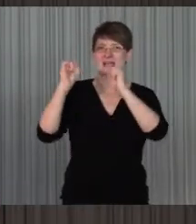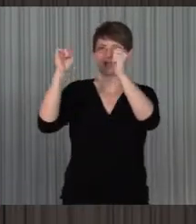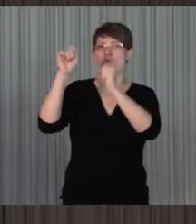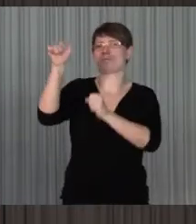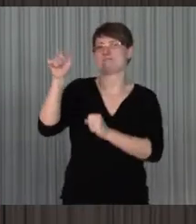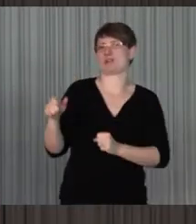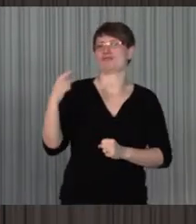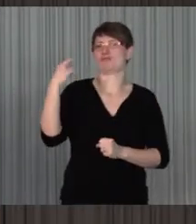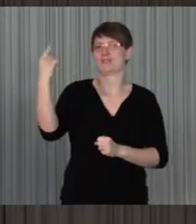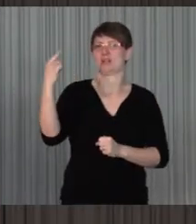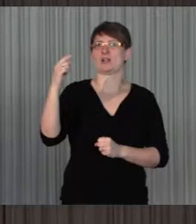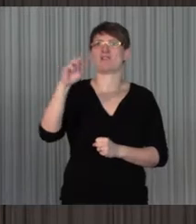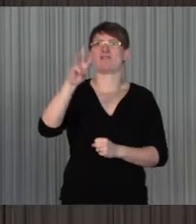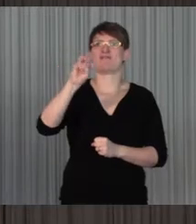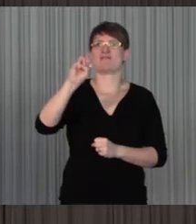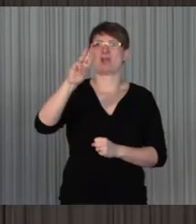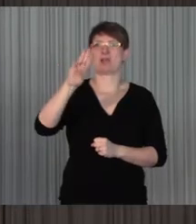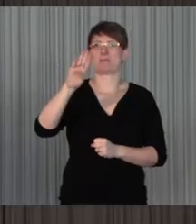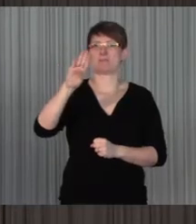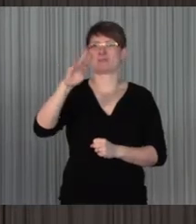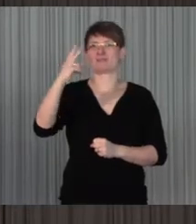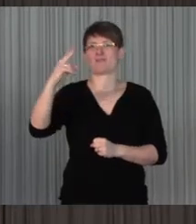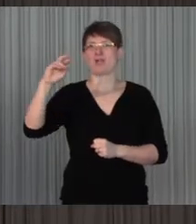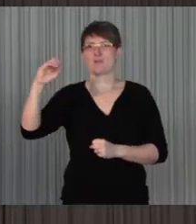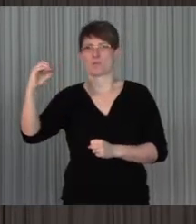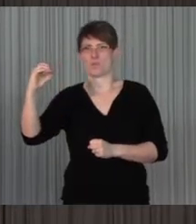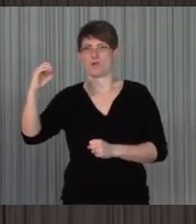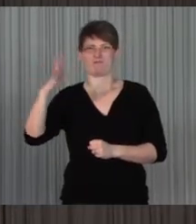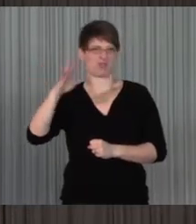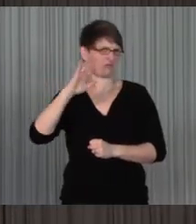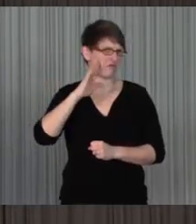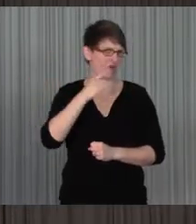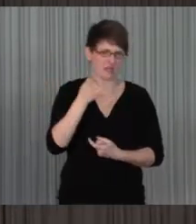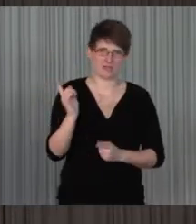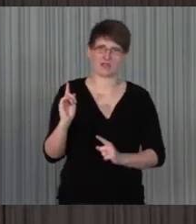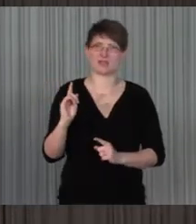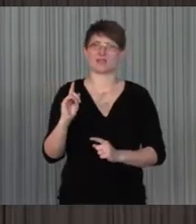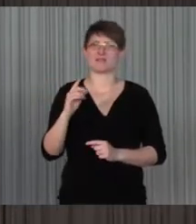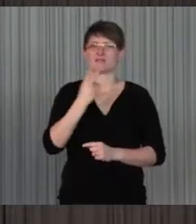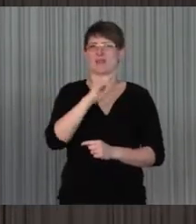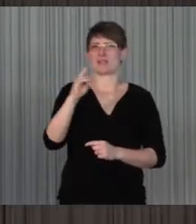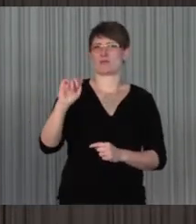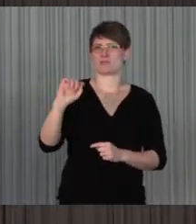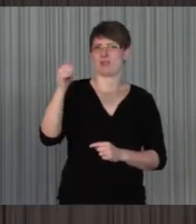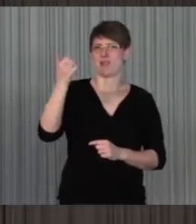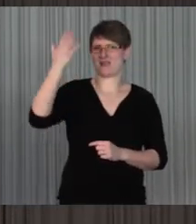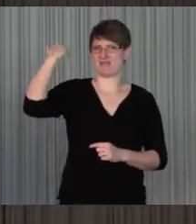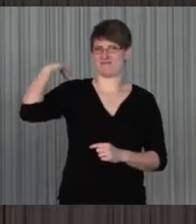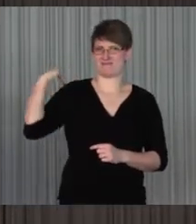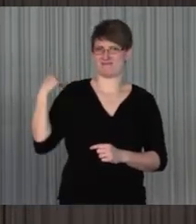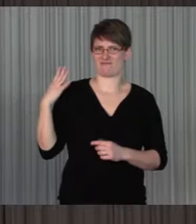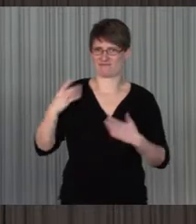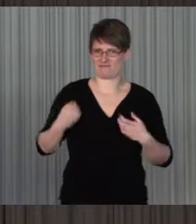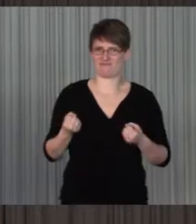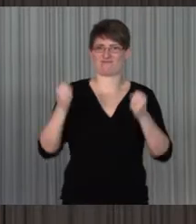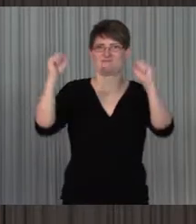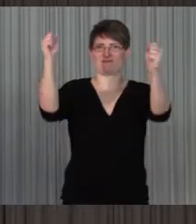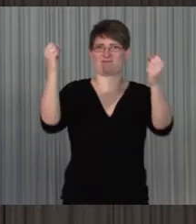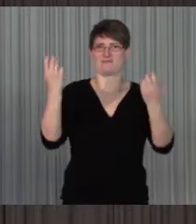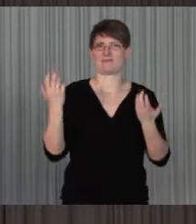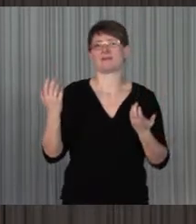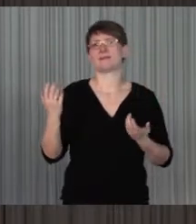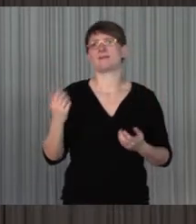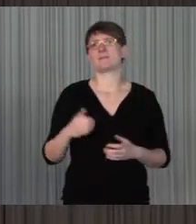Mensch, Web 2.0, haben Sie vielleicht auch schon mal gehört, die 2011 erschienen, die